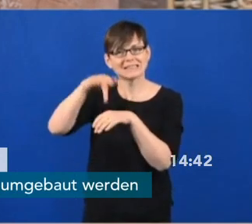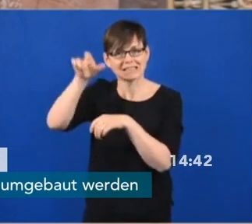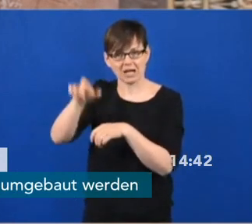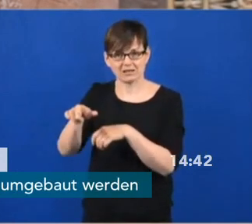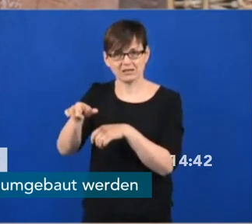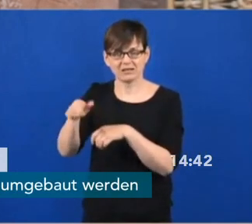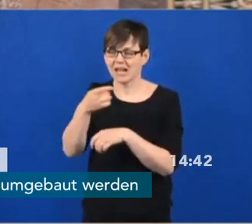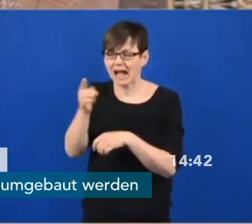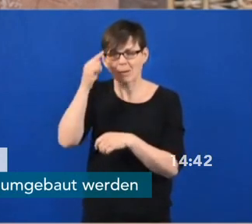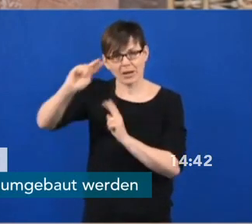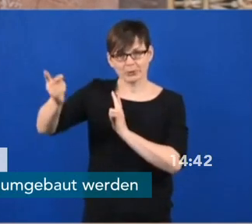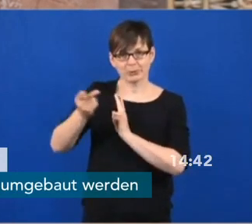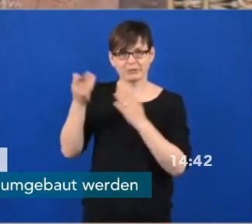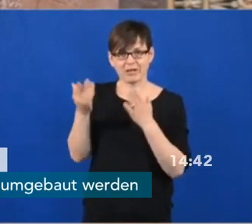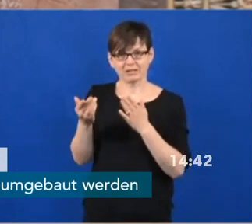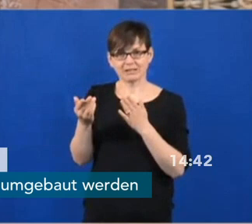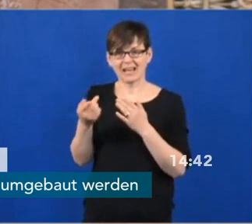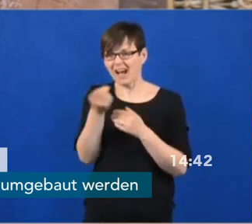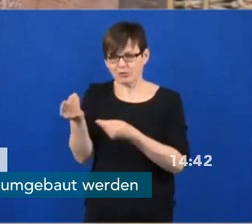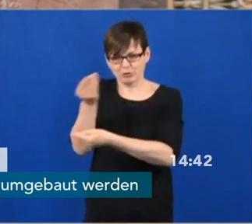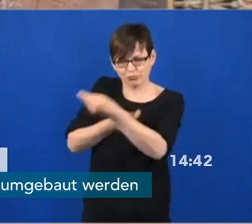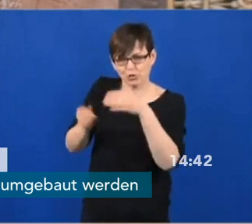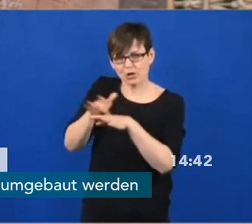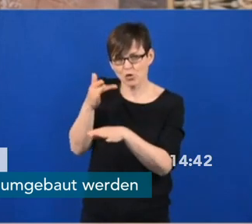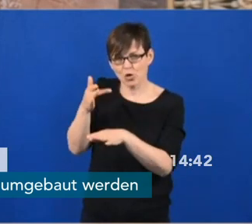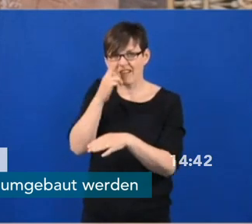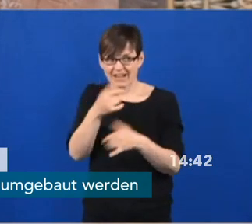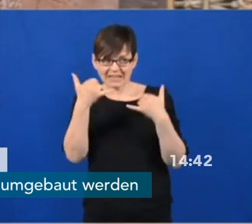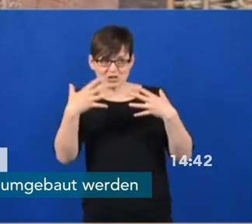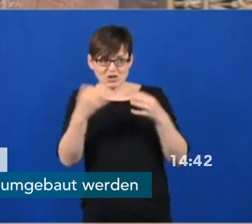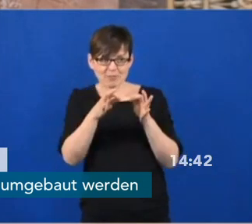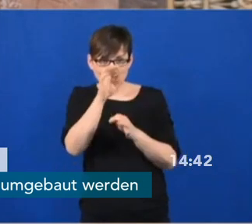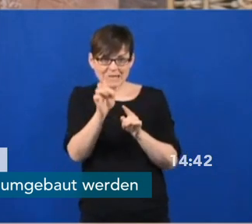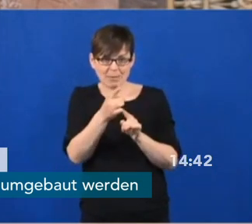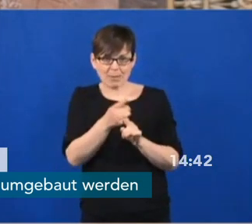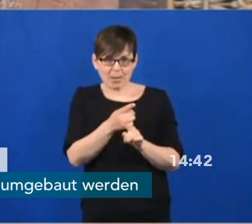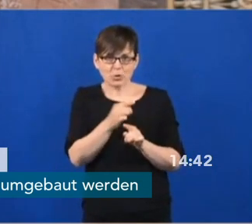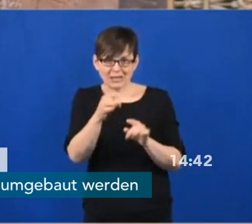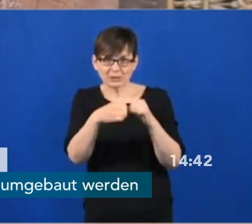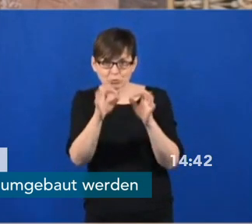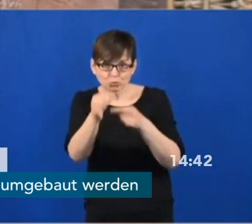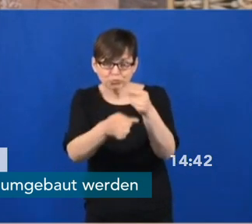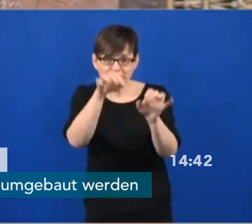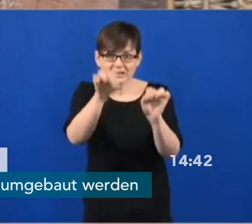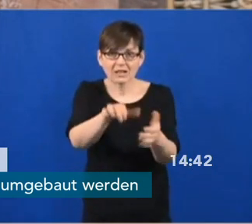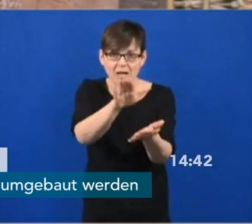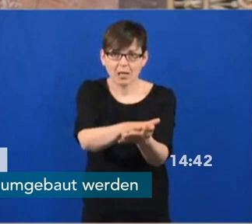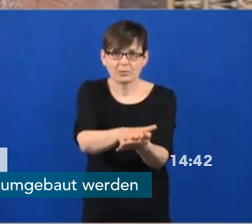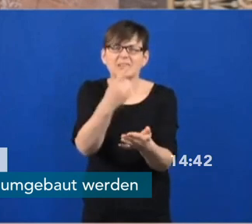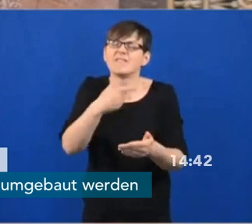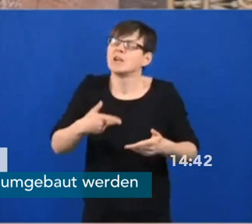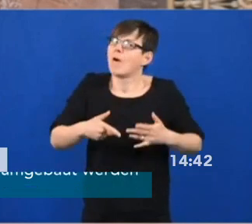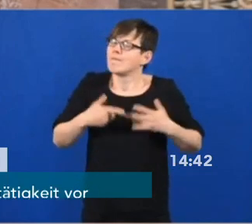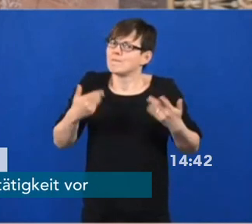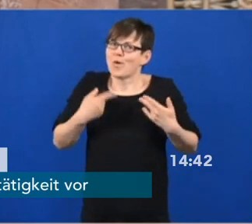haben, es führt uns nicht wieder in einen Rückschritt, dass wir dann sehr wohl sehr gerne auch Lockerungen der